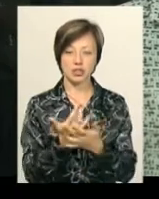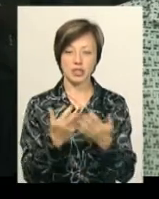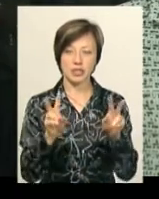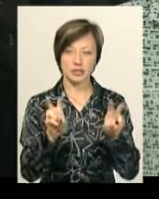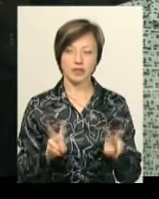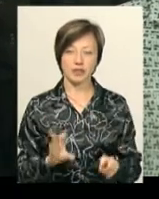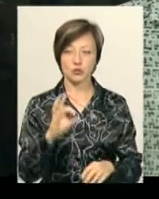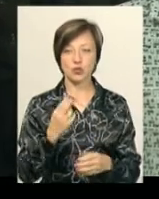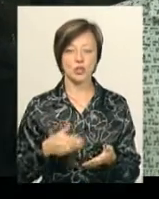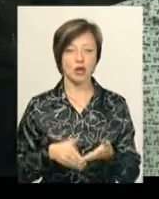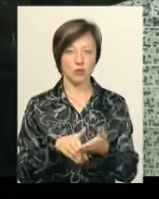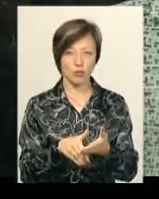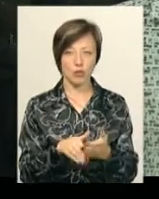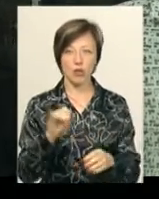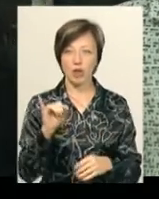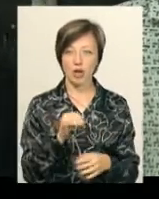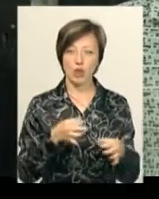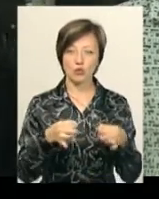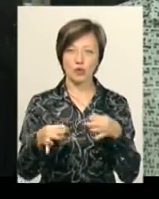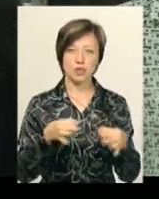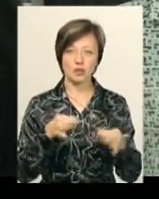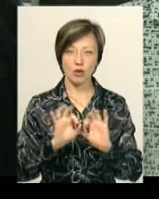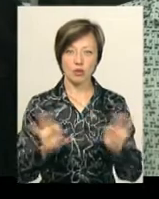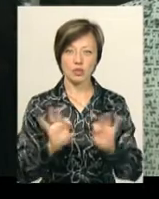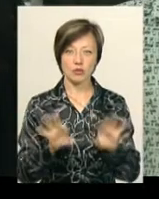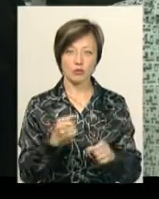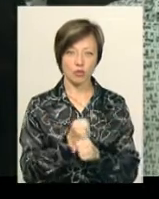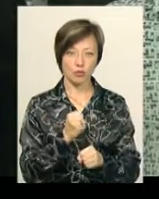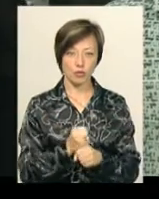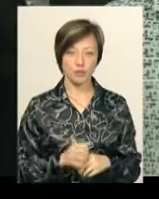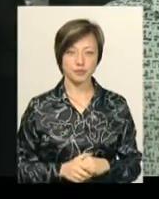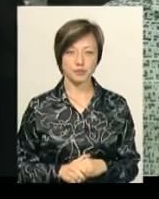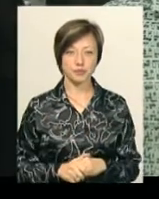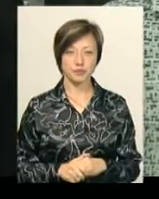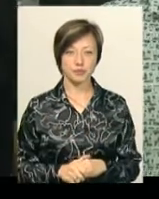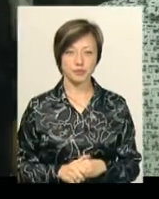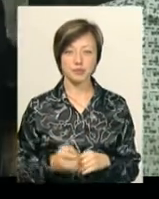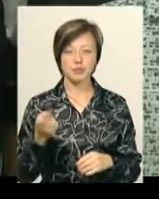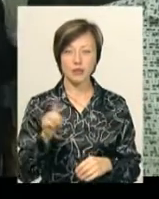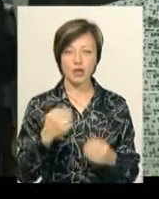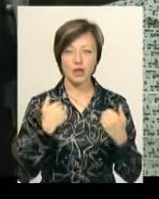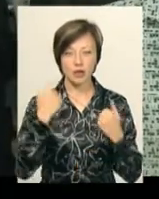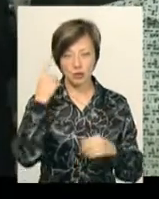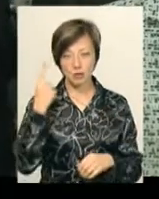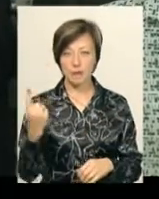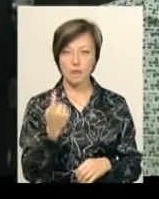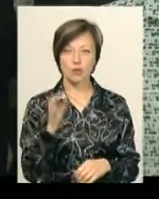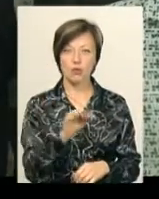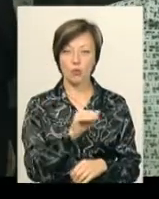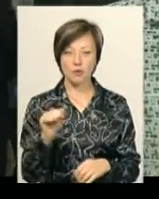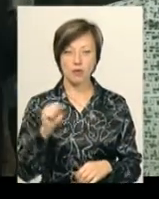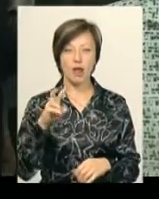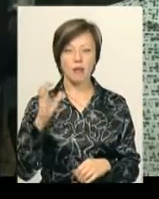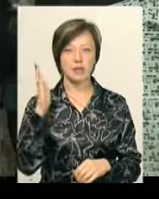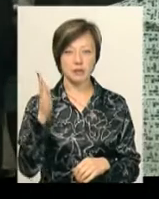видів соціальних допомог і консультаційно роз'яснення роботи. Тому, я думаю, це є перший офіс, але в